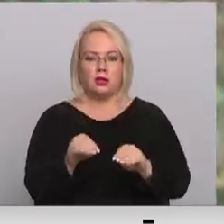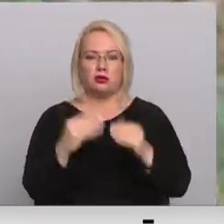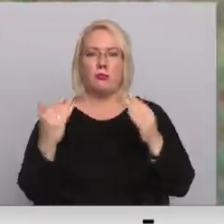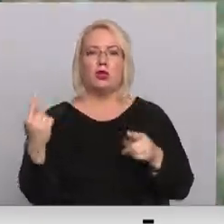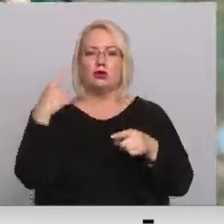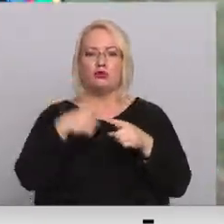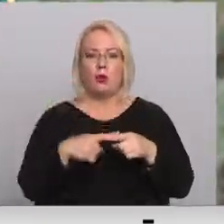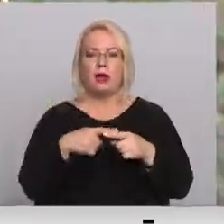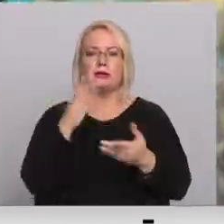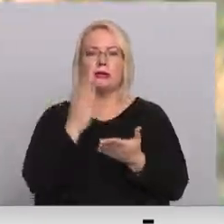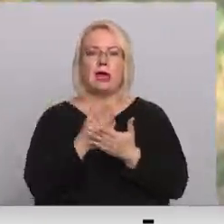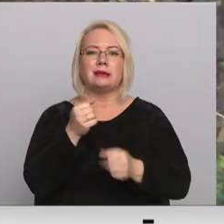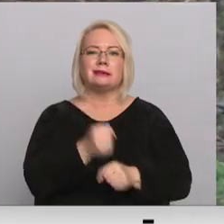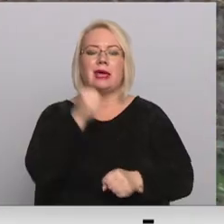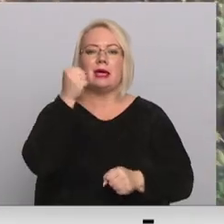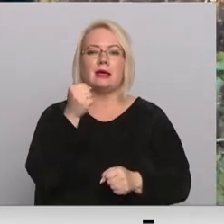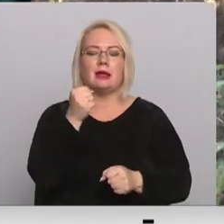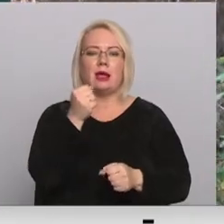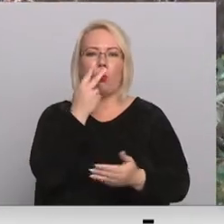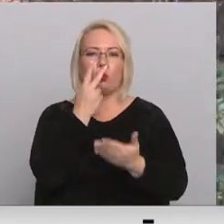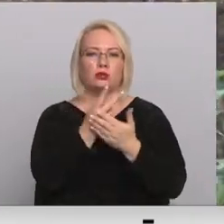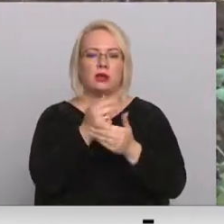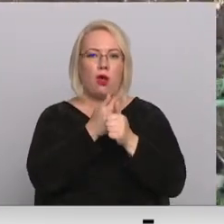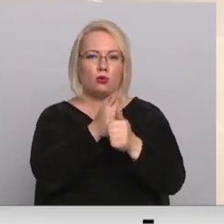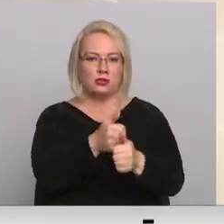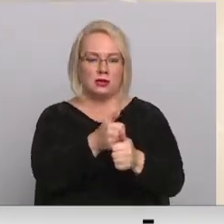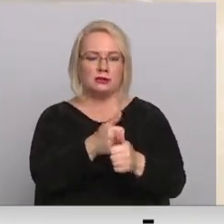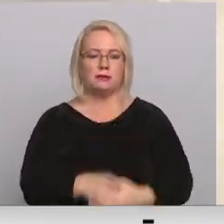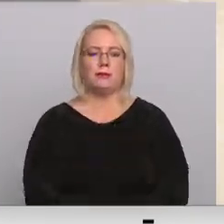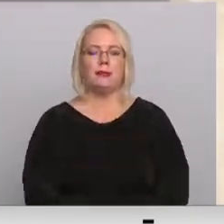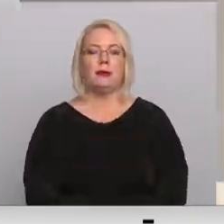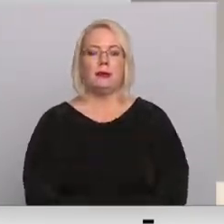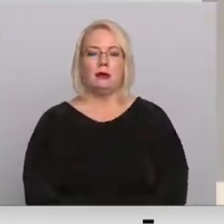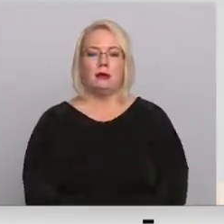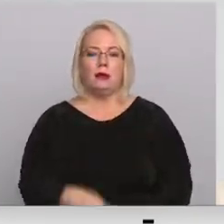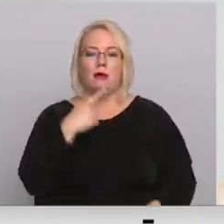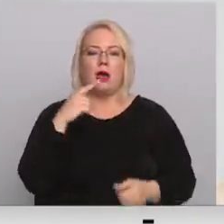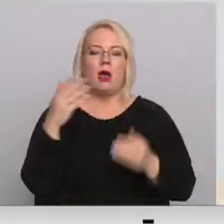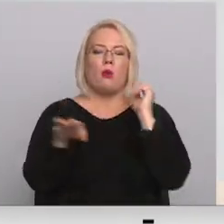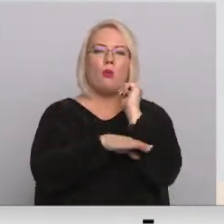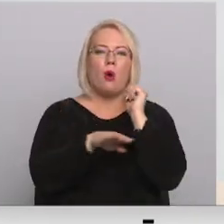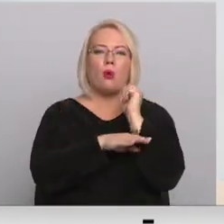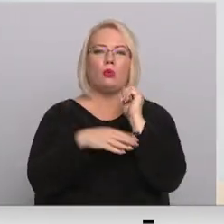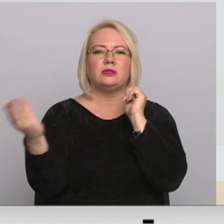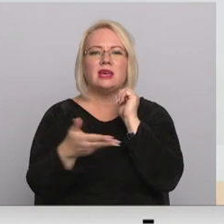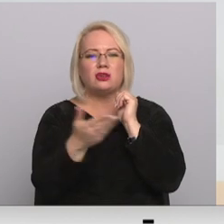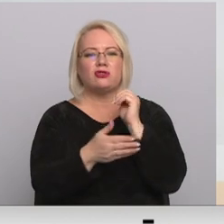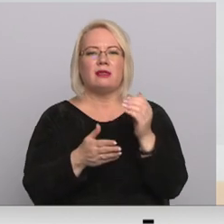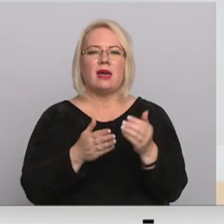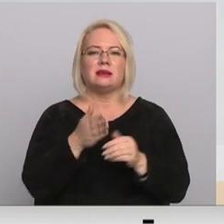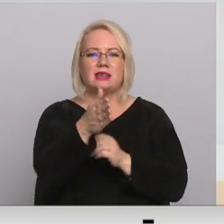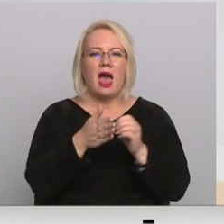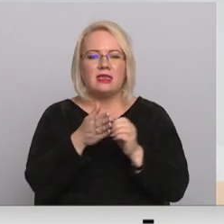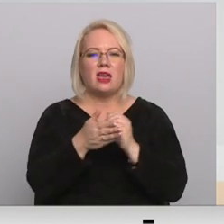tiek stingri uzraudzīts skaidro nodrošinājuma valsts atņentūrā. Koku ciršana, lai zāģiešana, nav ne